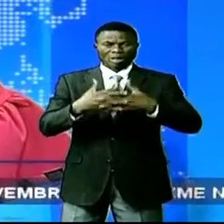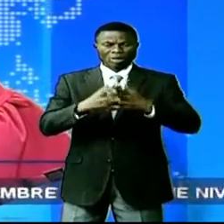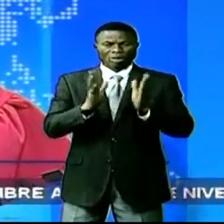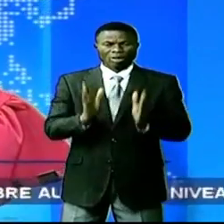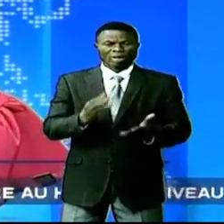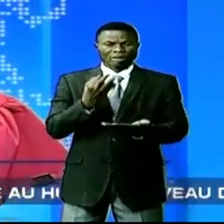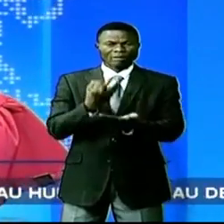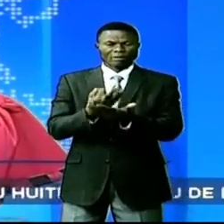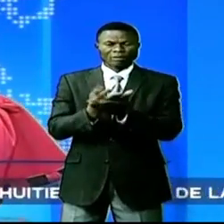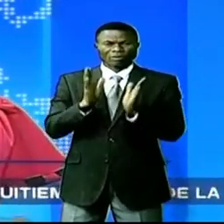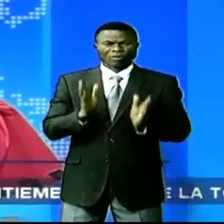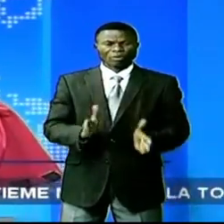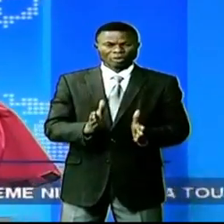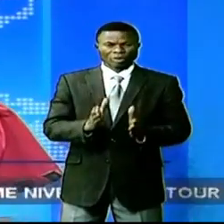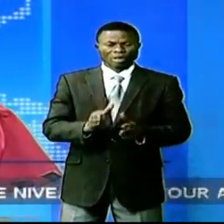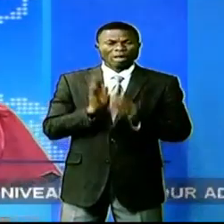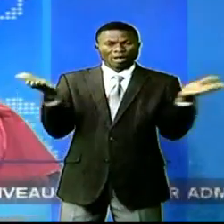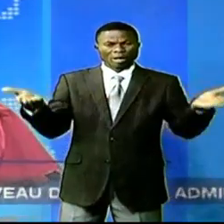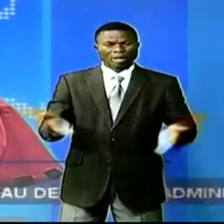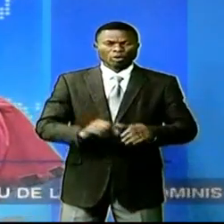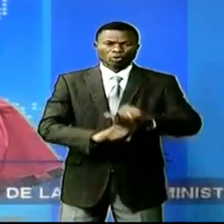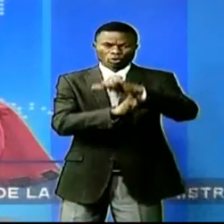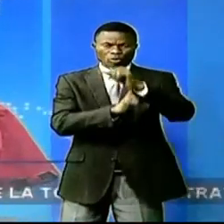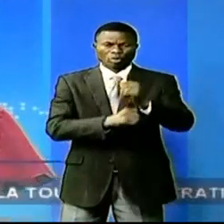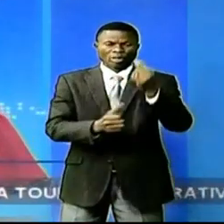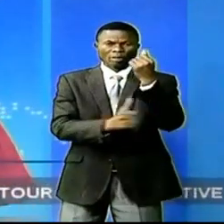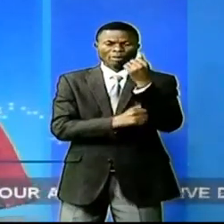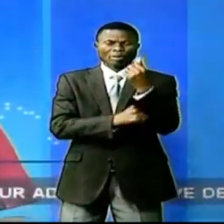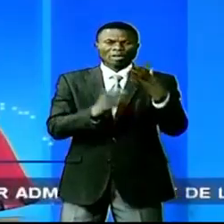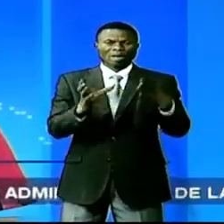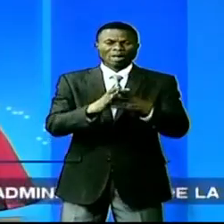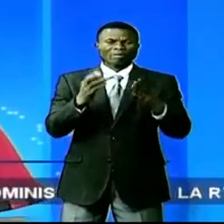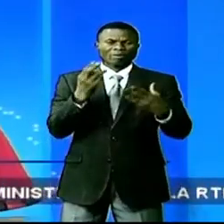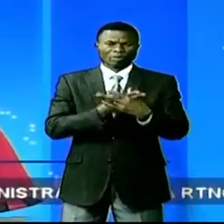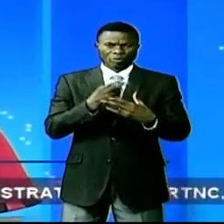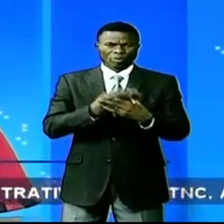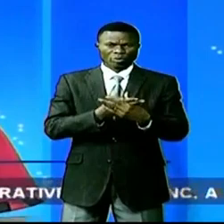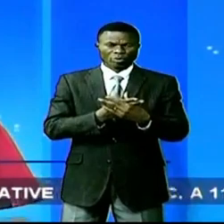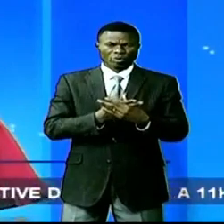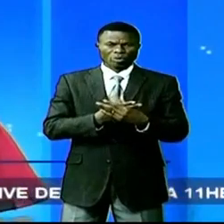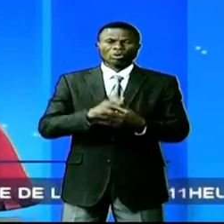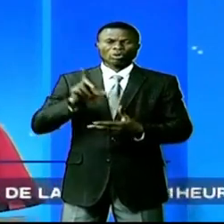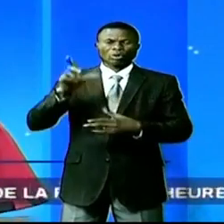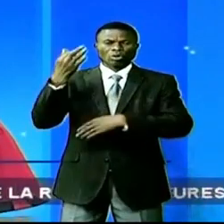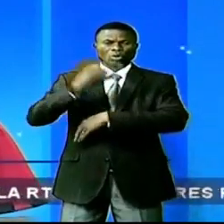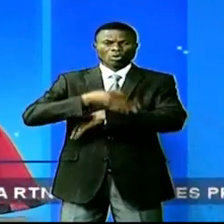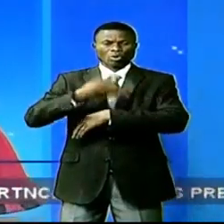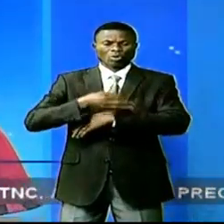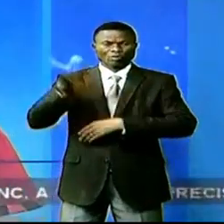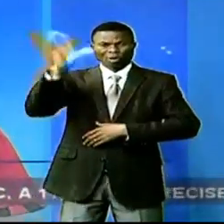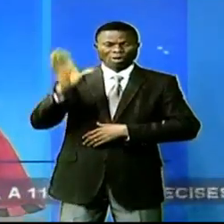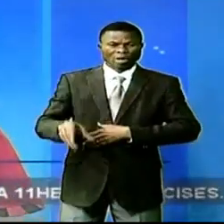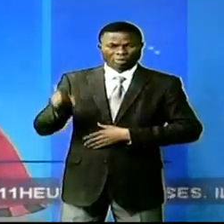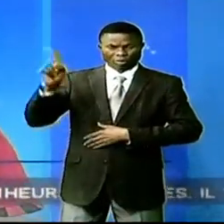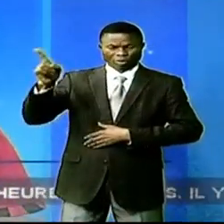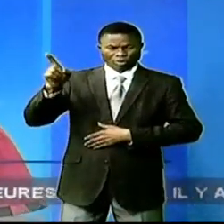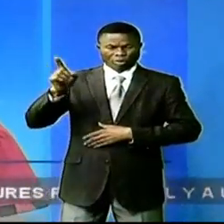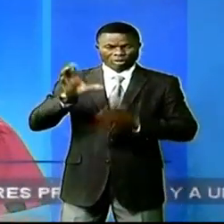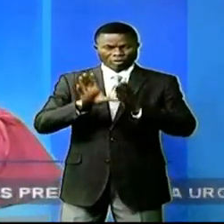financier, et ont assisté les personnes vivant avec handicap de l'oufou dans les congrès centrales. La